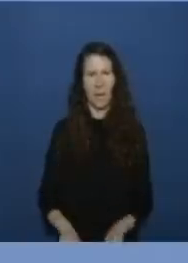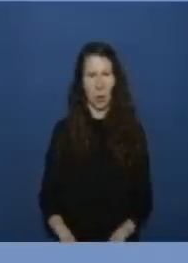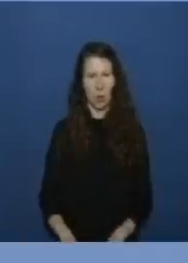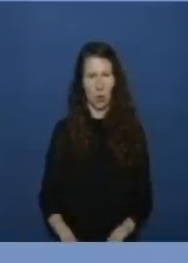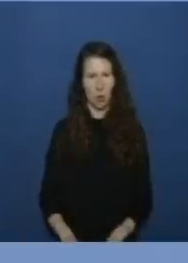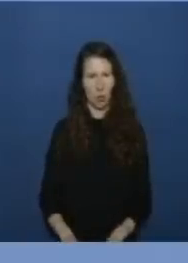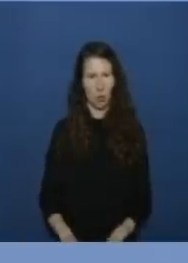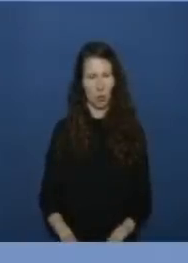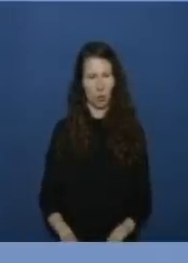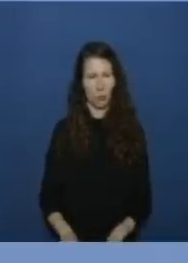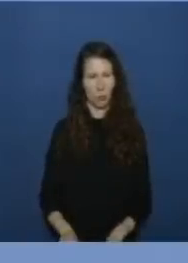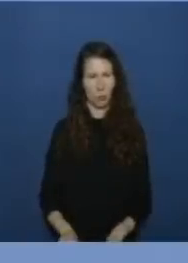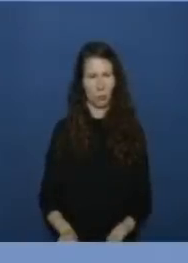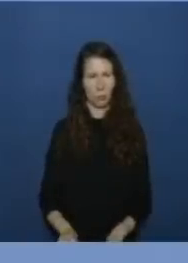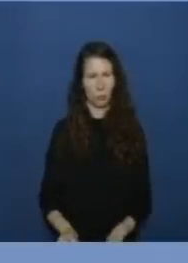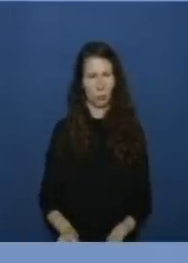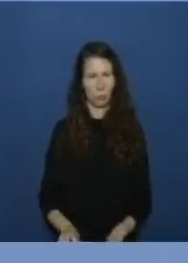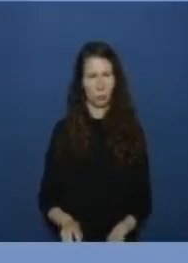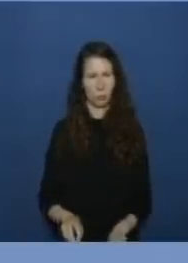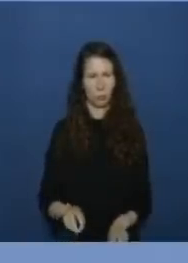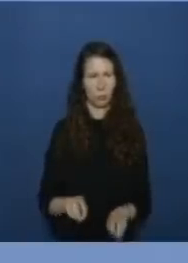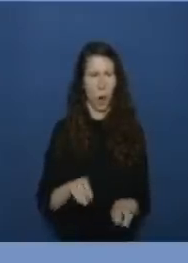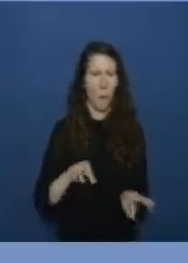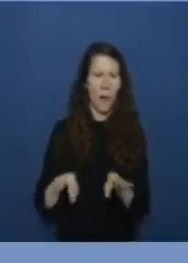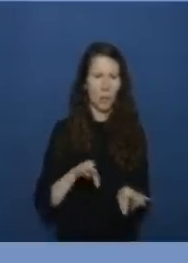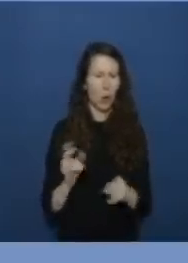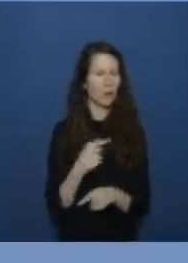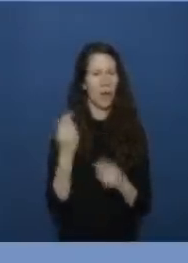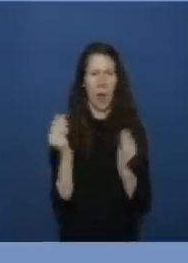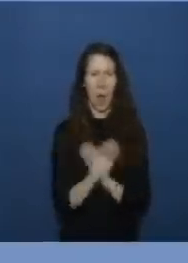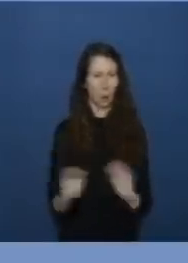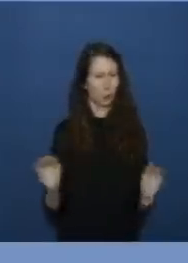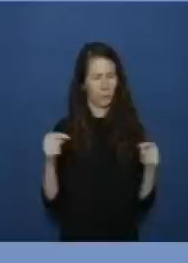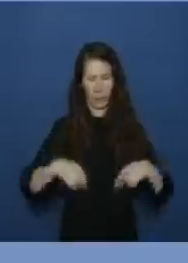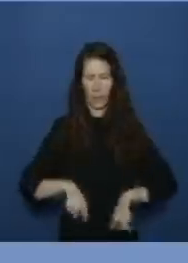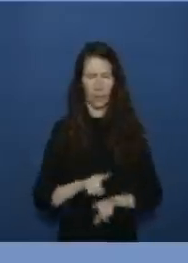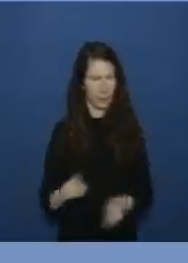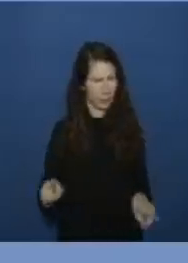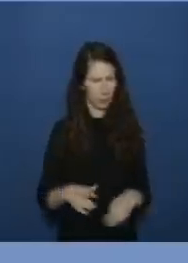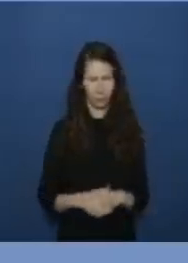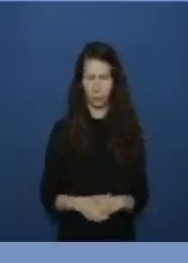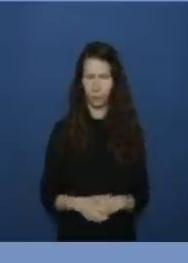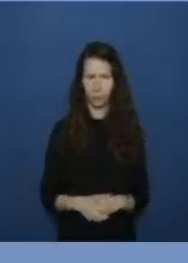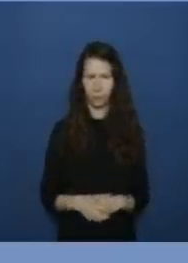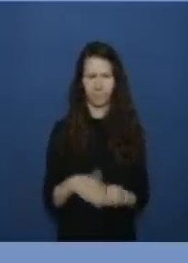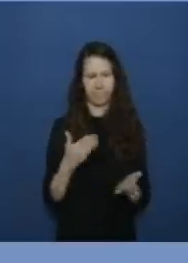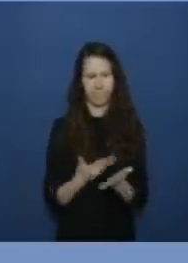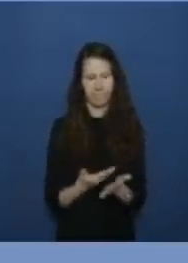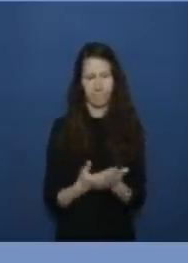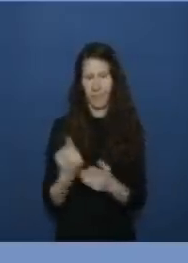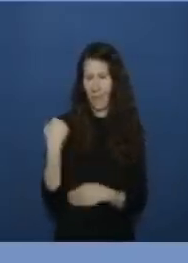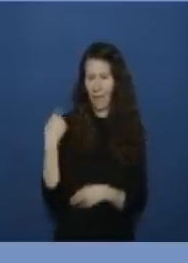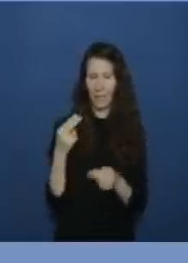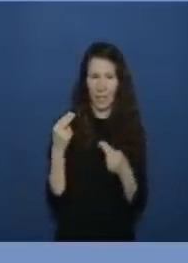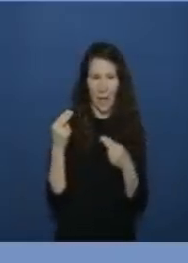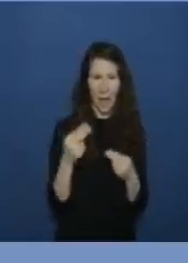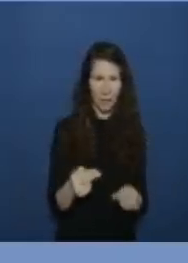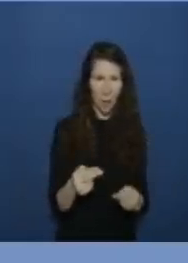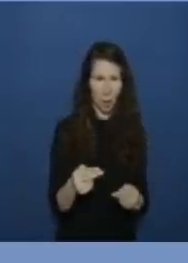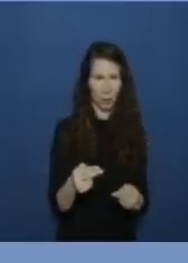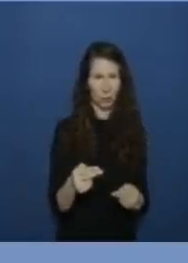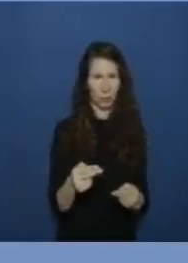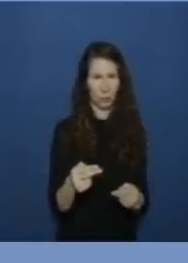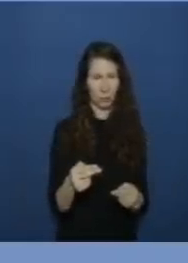operation keine auskunft von dieser stelle so dass ich die antwort die sie gestern erhalten haben